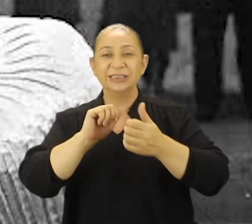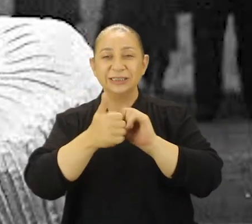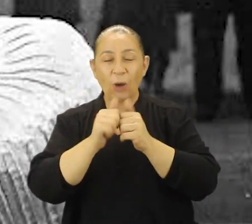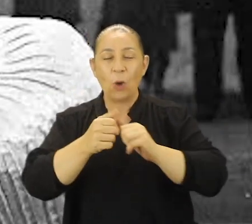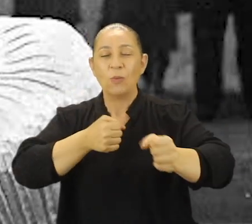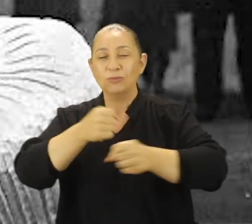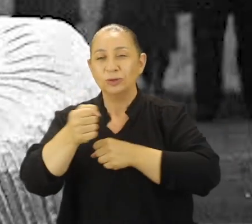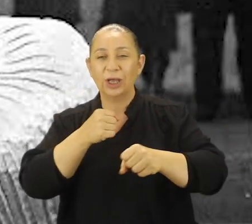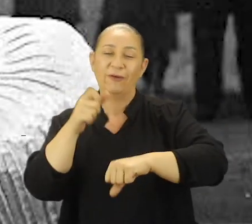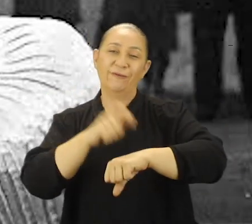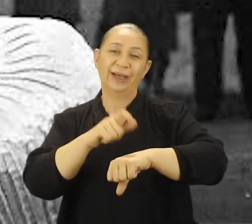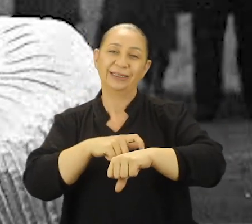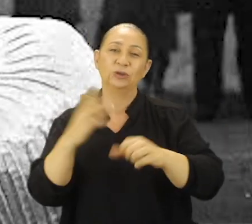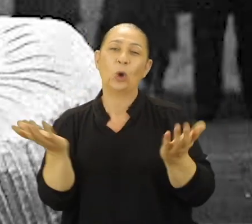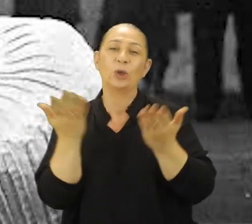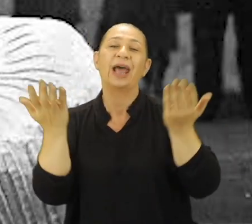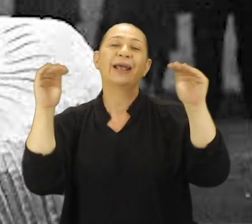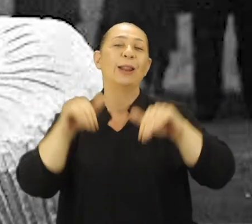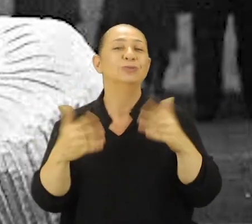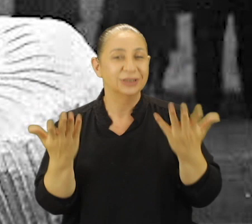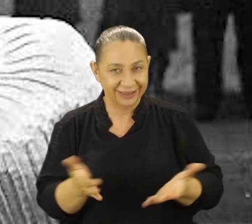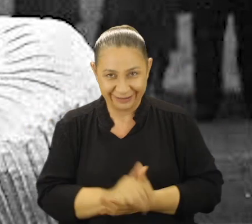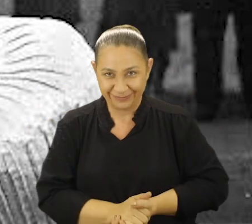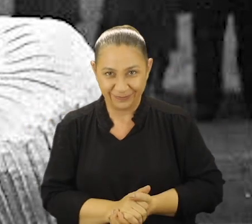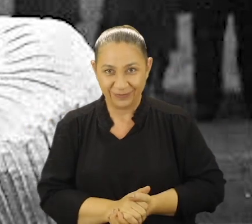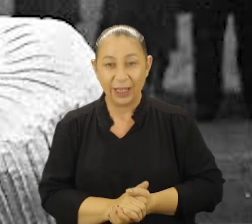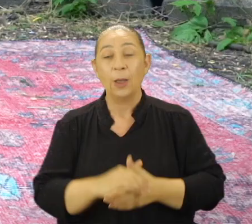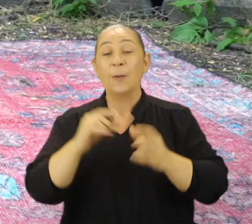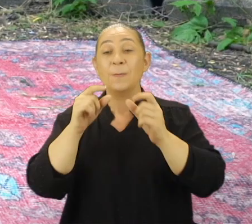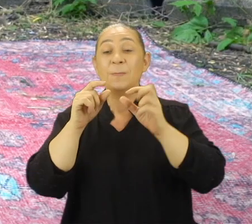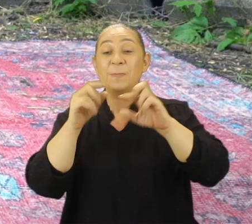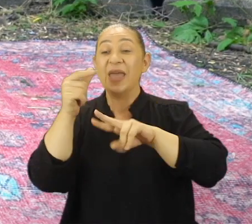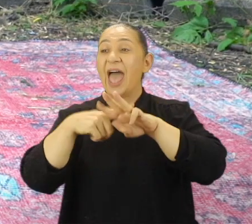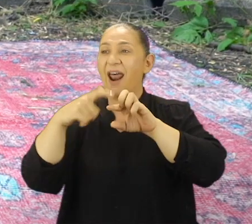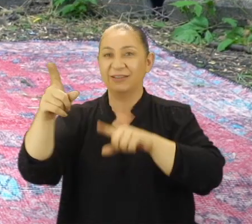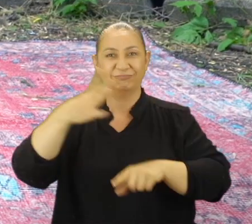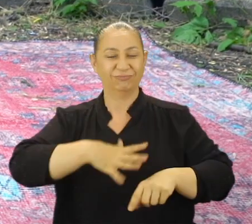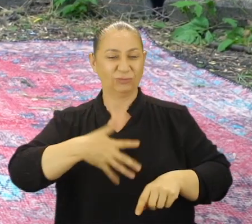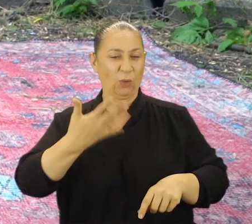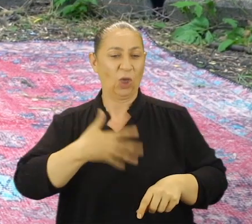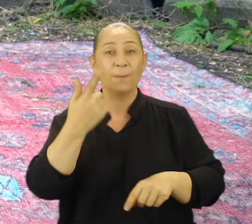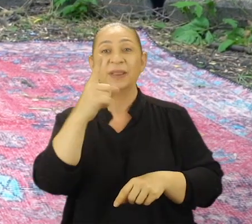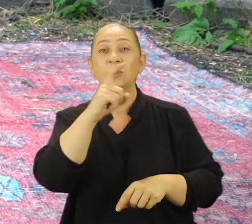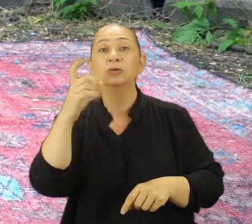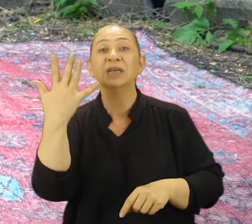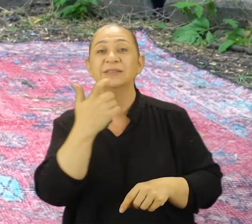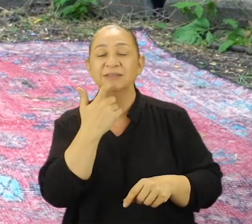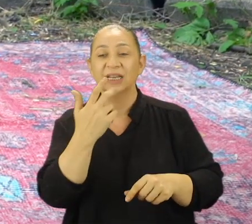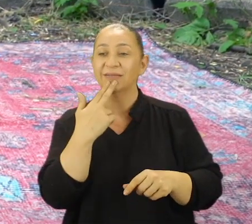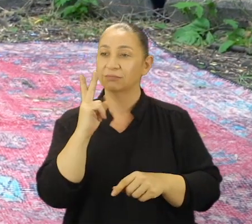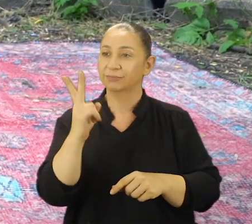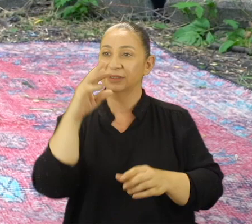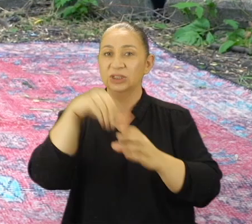için spor ve mücadele vakti çoktan gelmişti. Baron Pierre'in isteği üzerine 1905